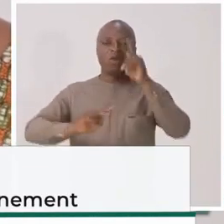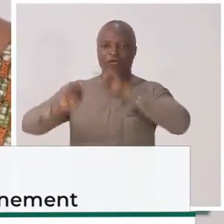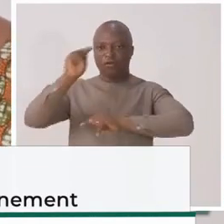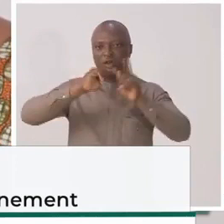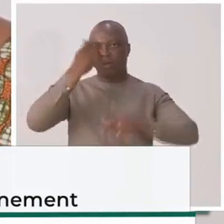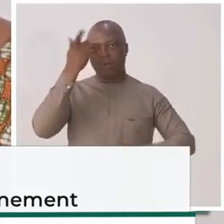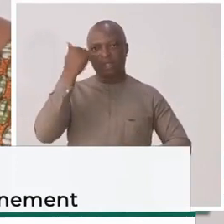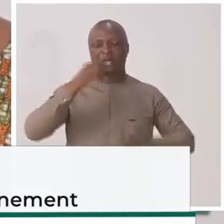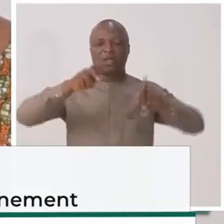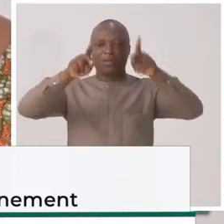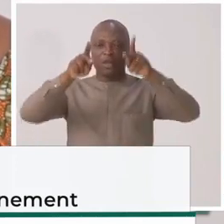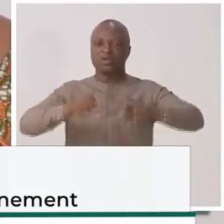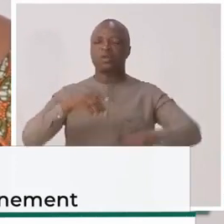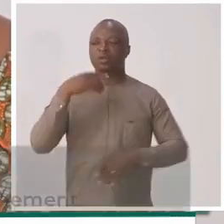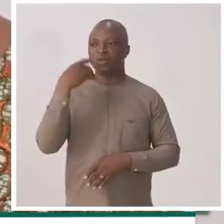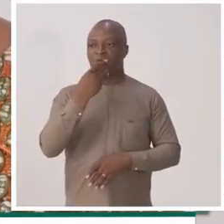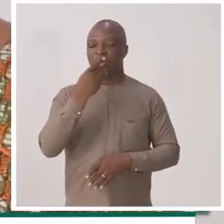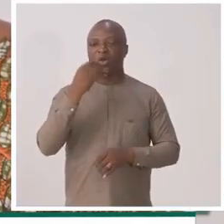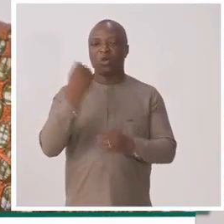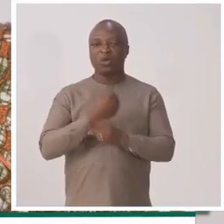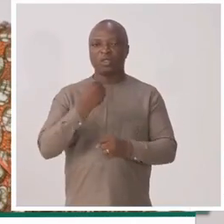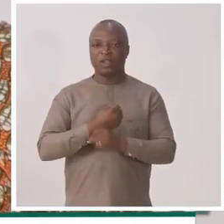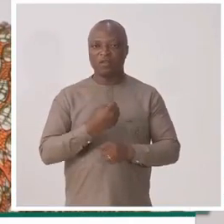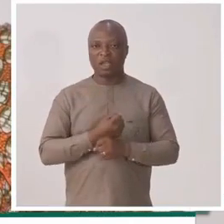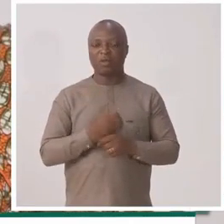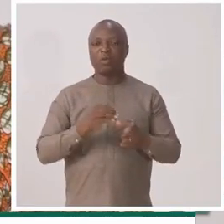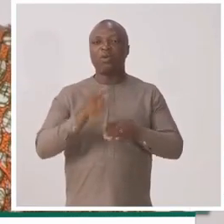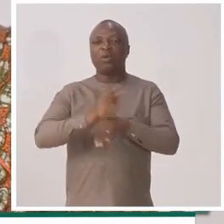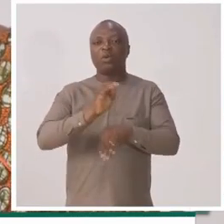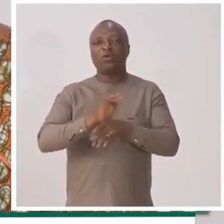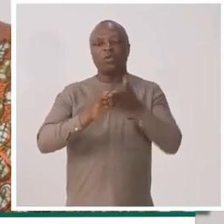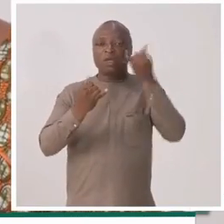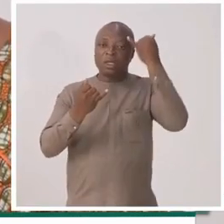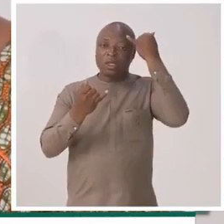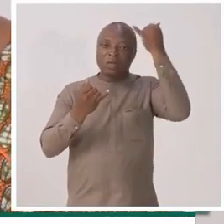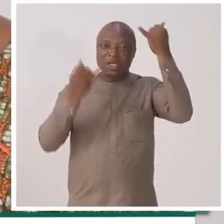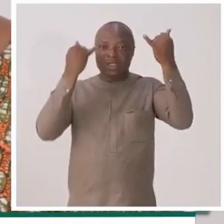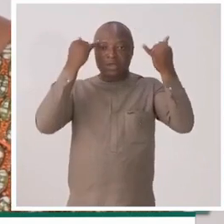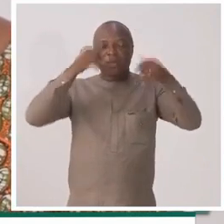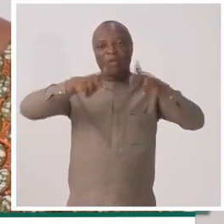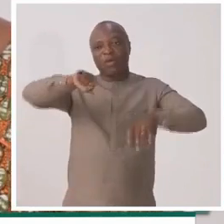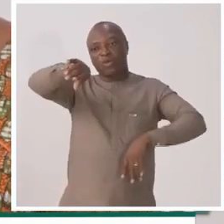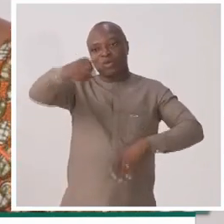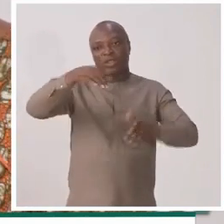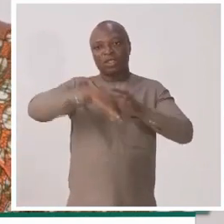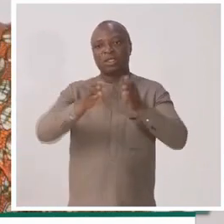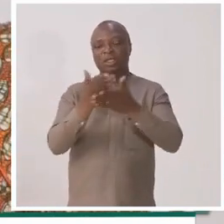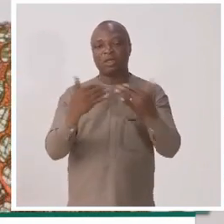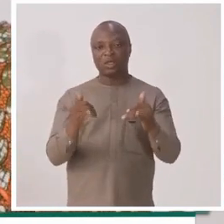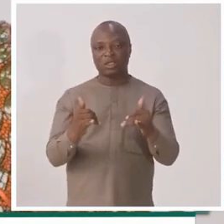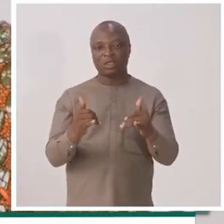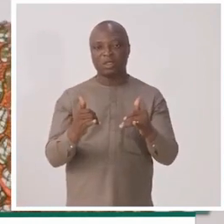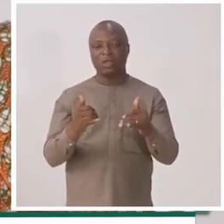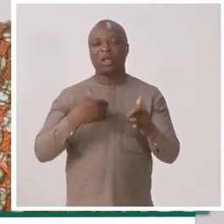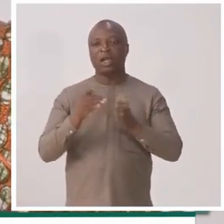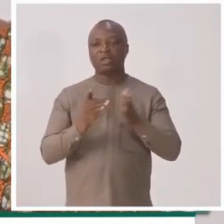folklore. parce que les personnes dont le travail ou l'œuvre de l'imagination permet aux autres d'accéder à